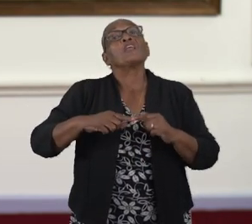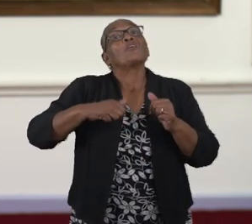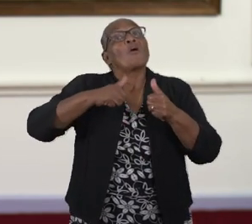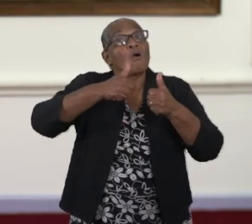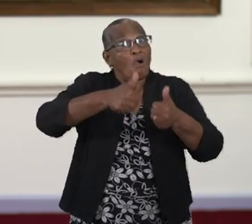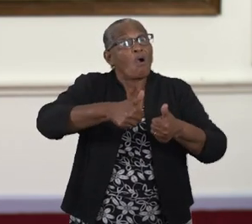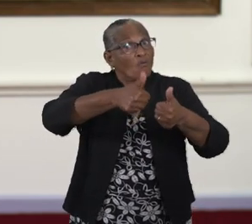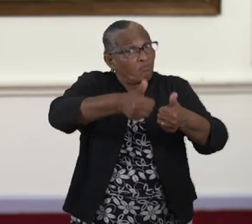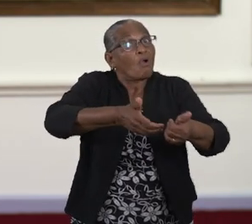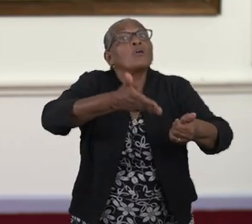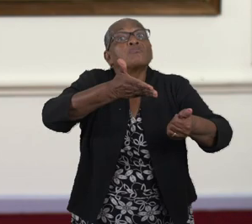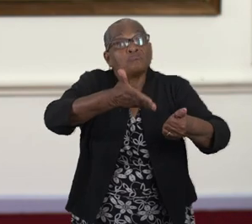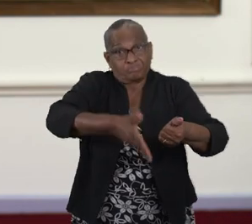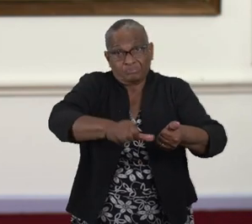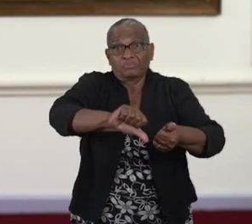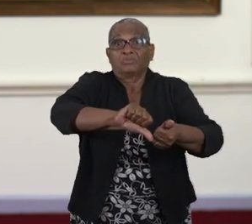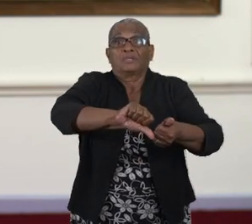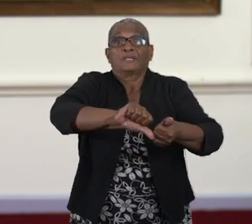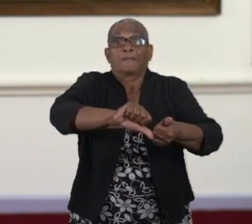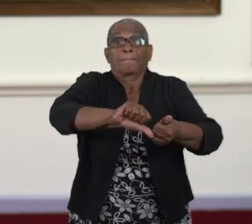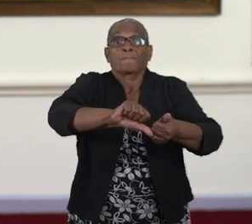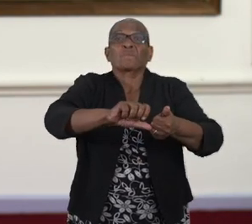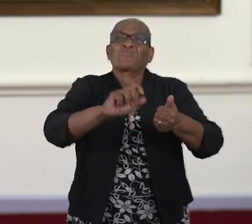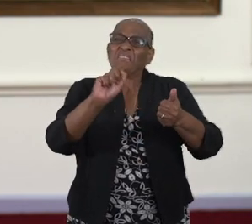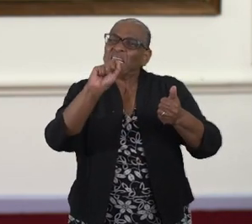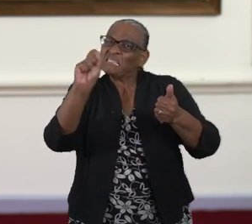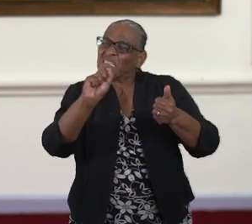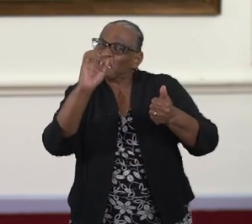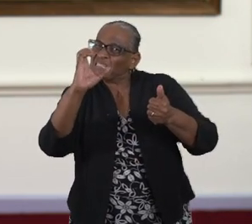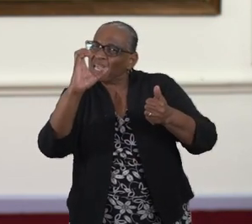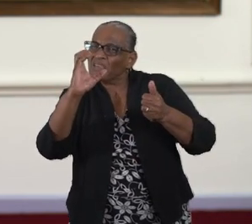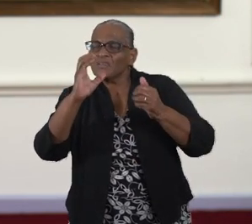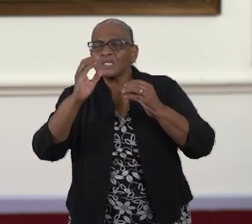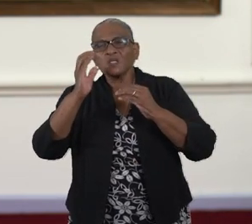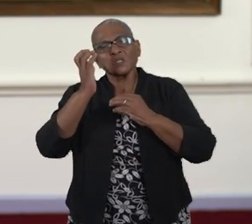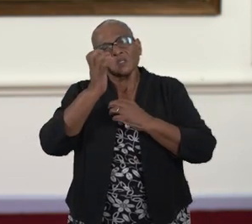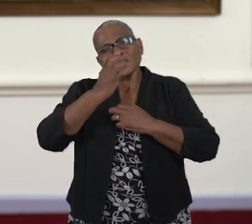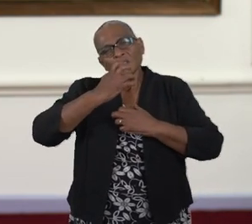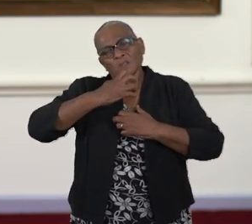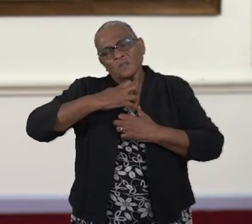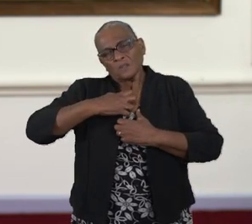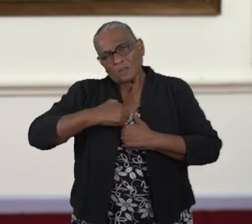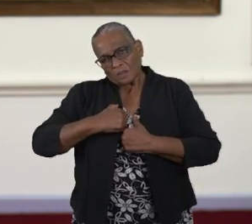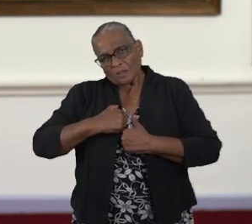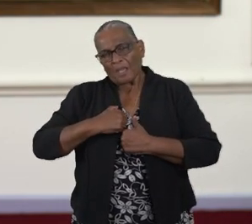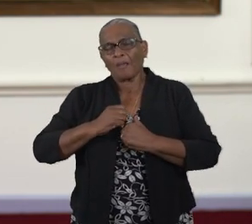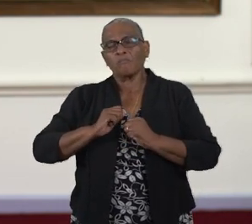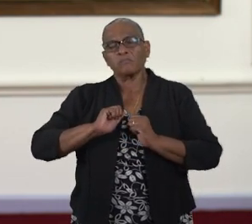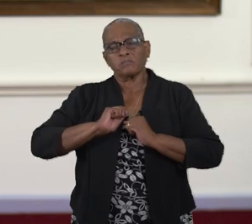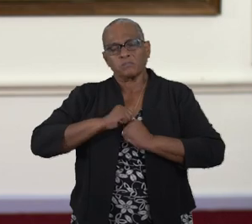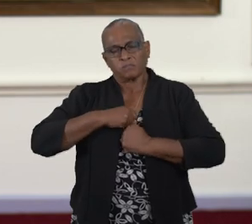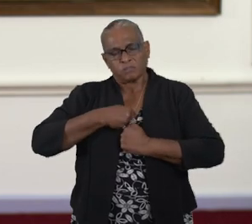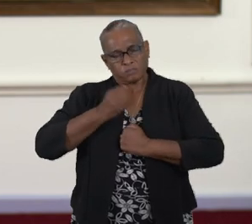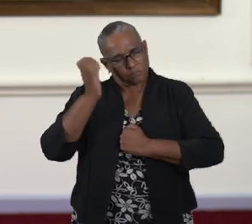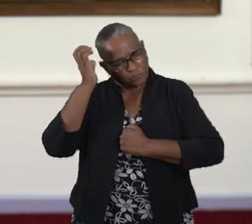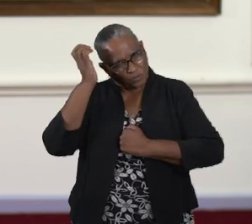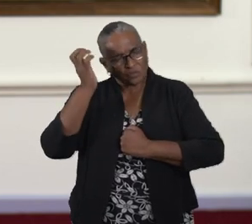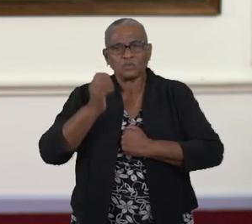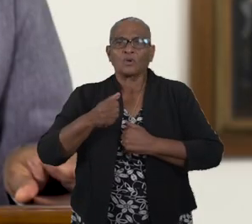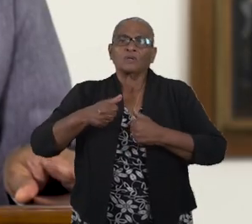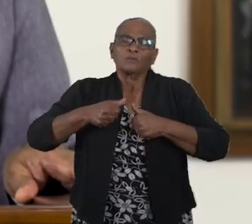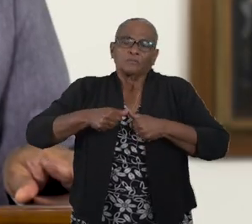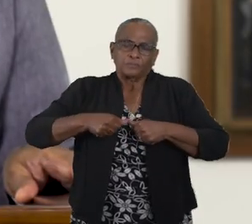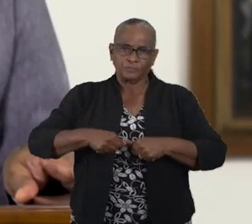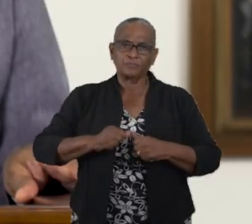alle gevolgen van dien. De cijfers geven een somber beeld en houden onze bezorgdheid op scherp.